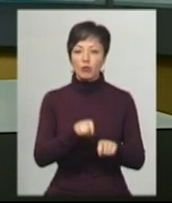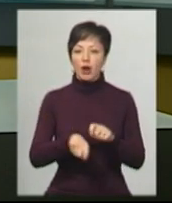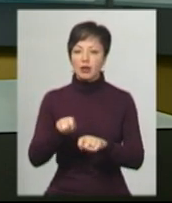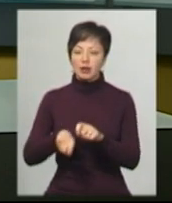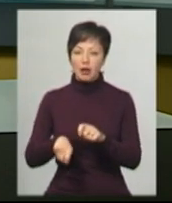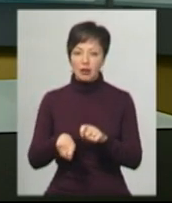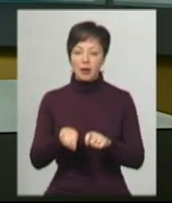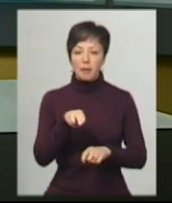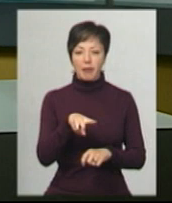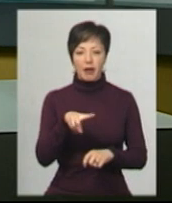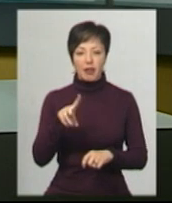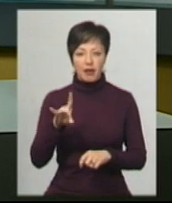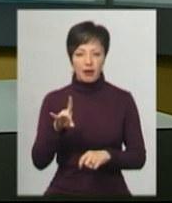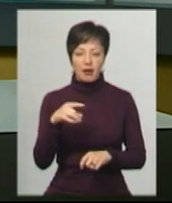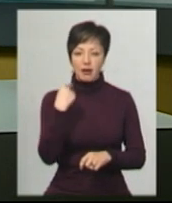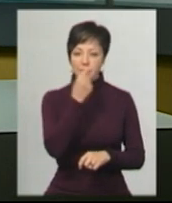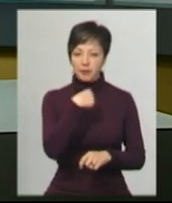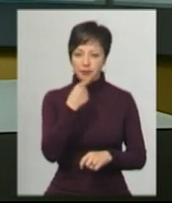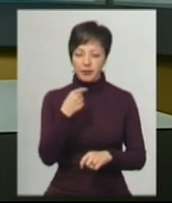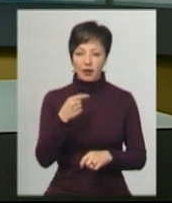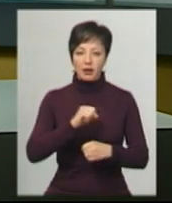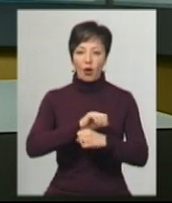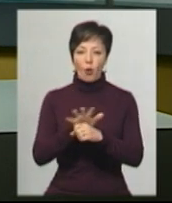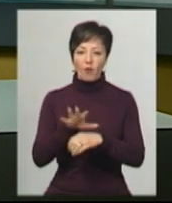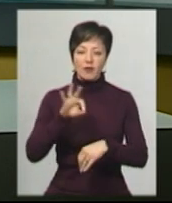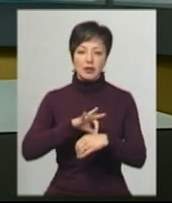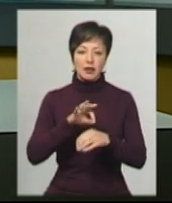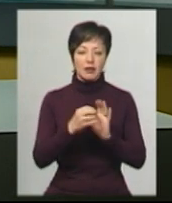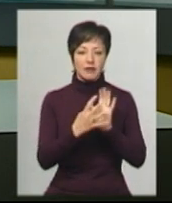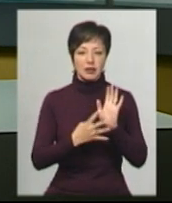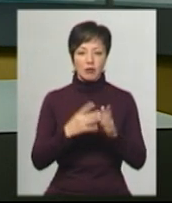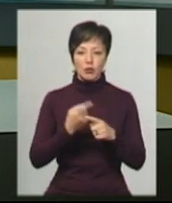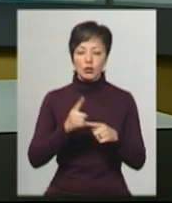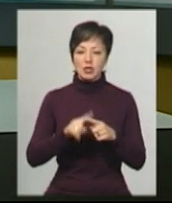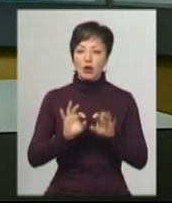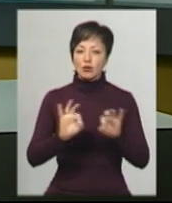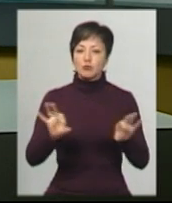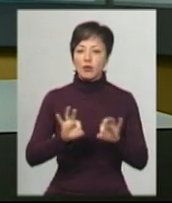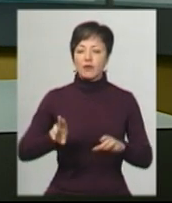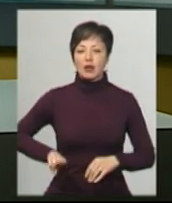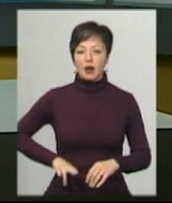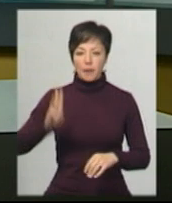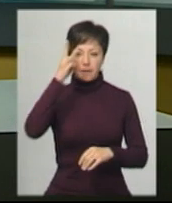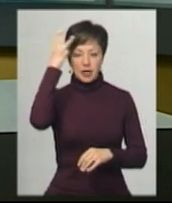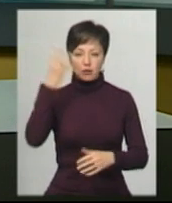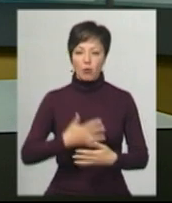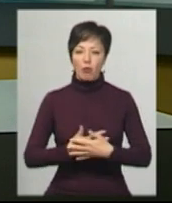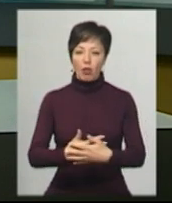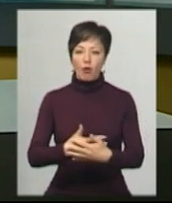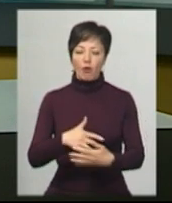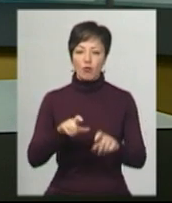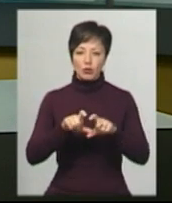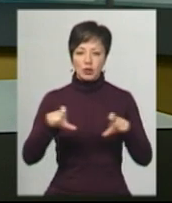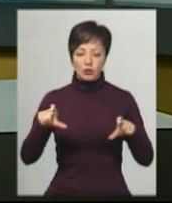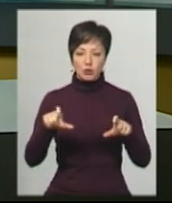полімерно-ланцюгової реакції ПЛР на COVID-19. Про це Суспільному розповів директор Хмельницького пологового Андрій